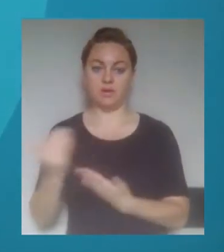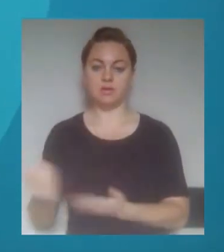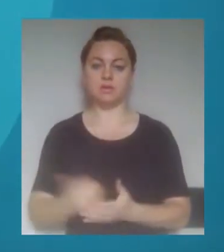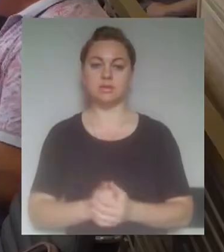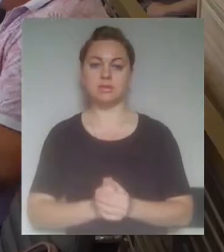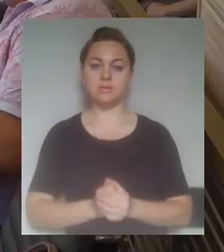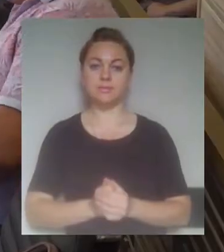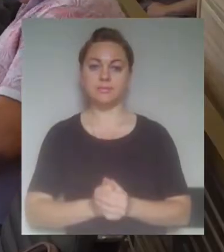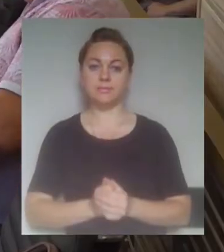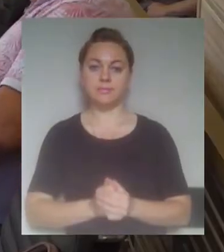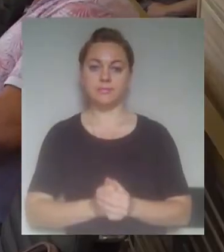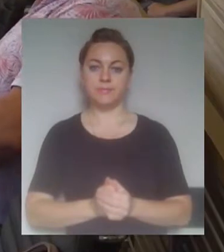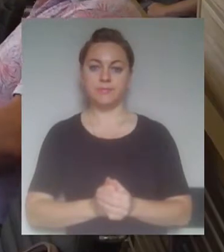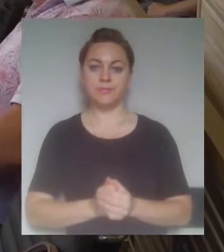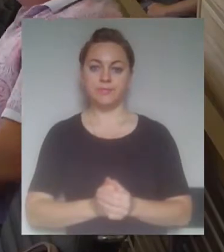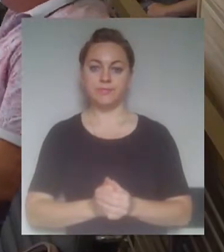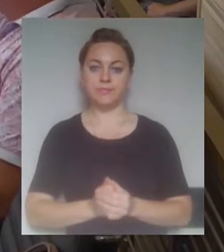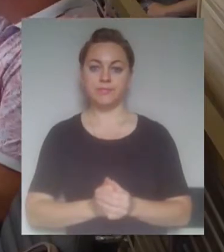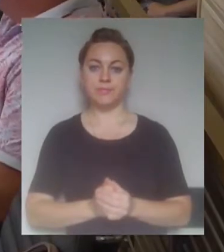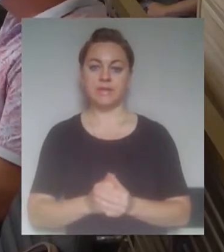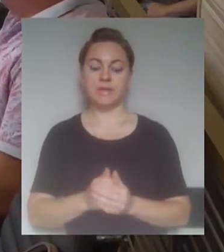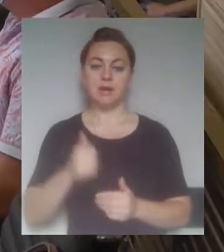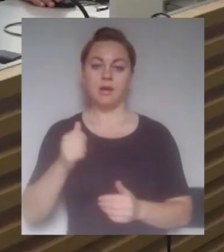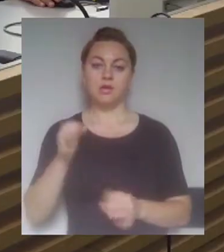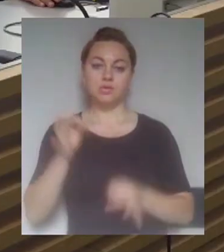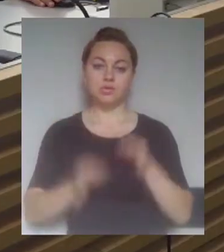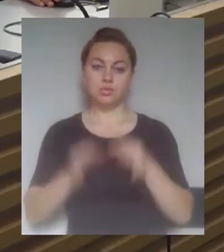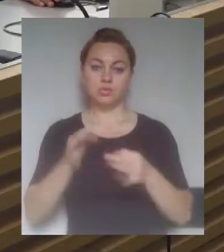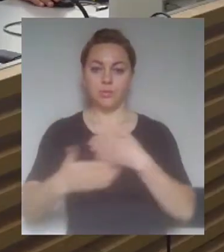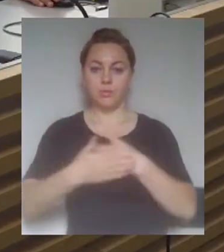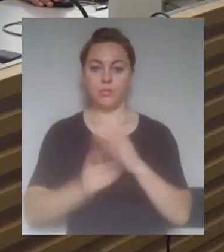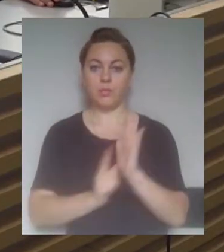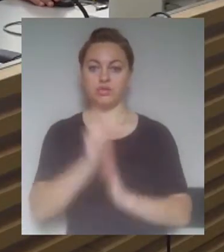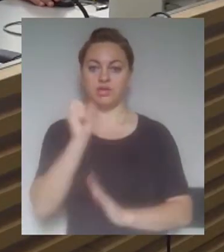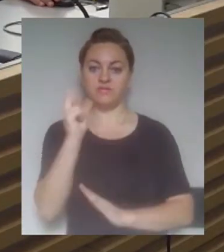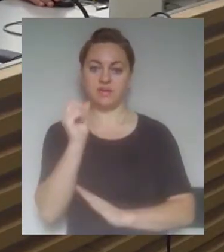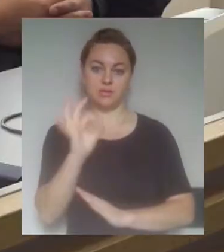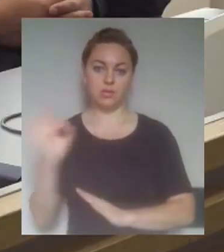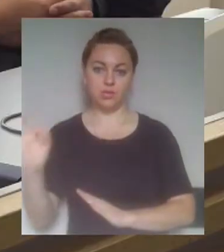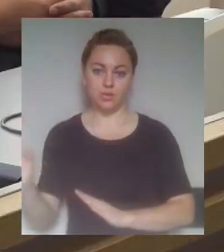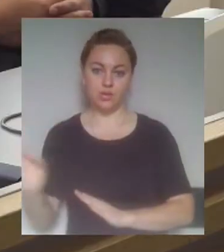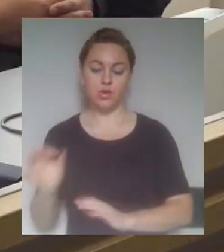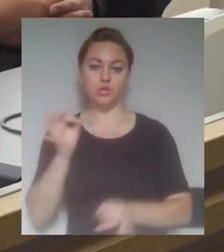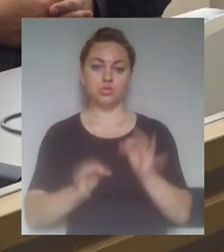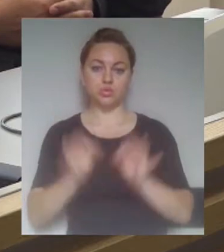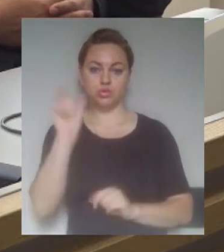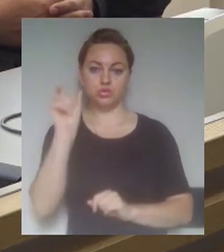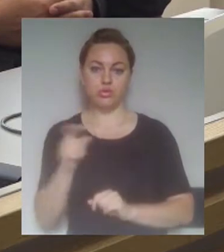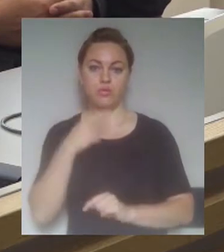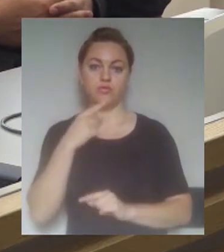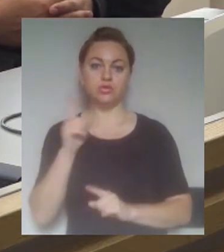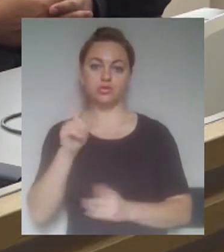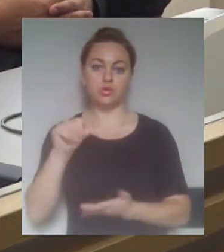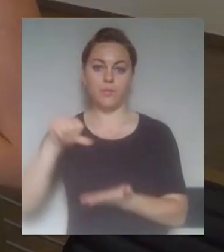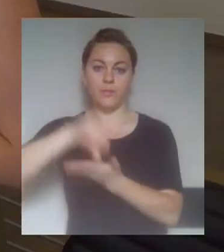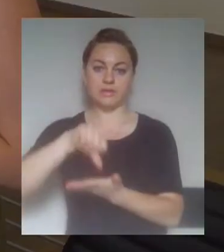Шкрябіна. Засідання почалось близько 12-й. Суддя Олександр Єщенко сказав, що представниця Одеської міської ради не